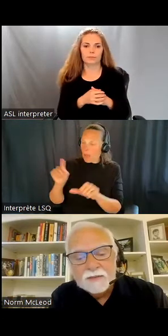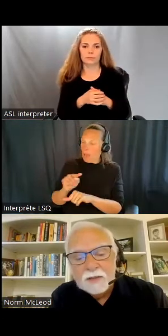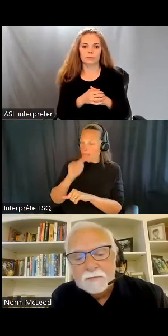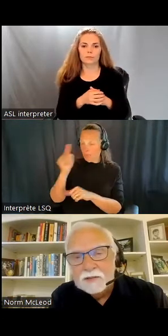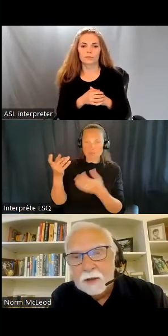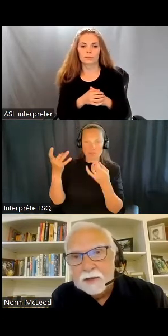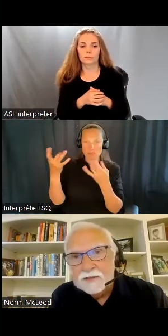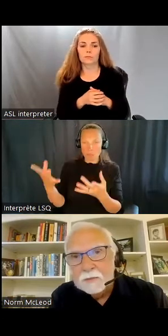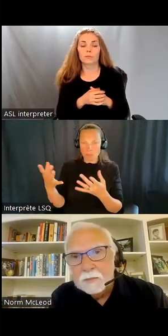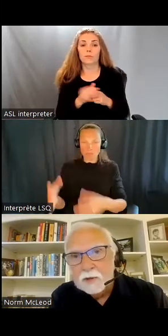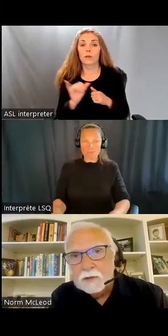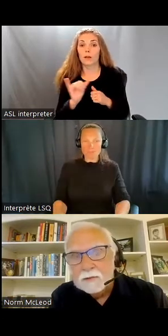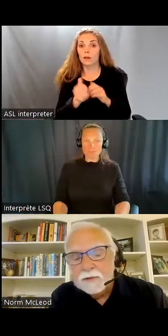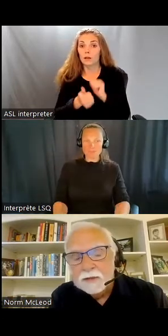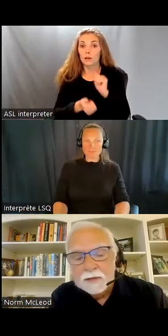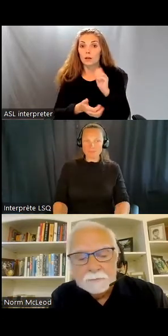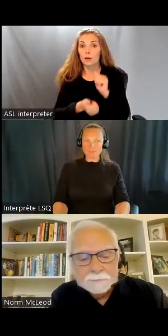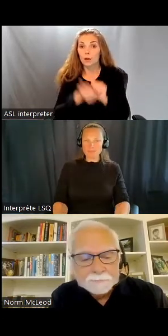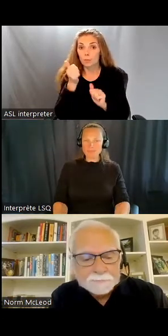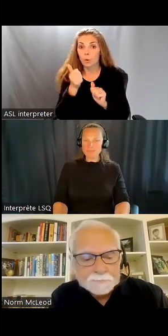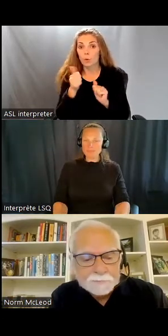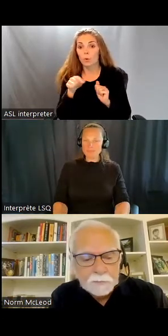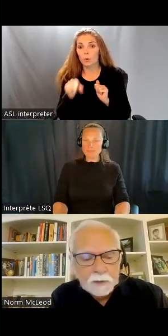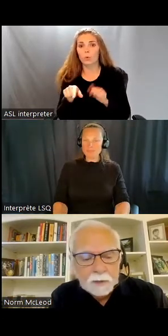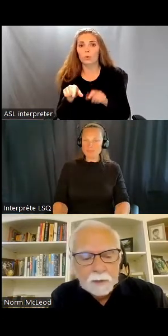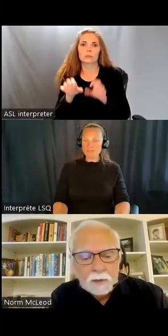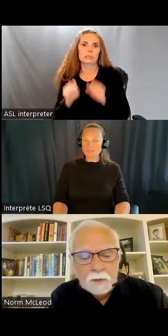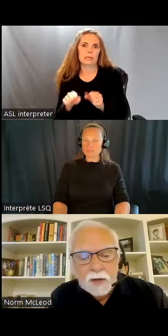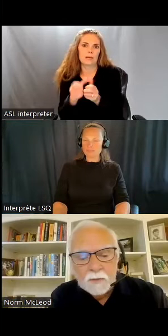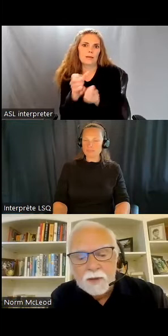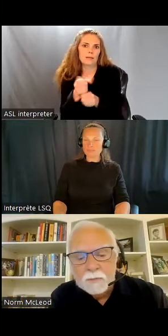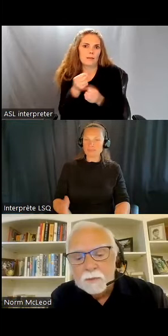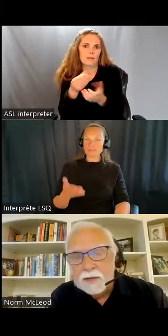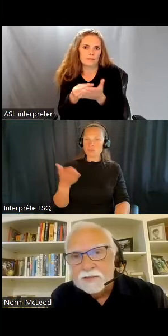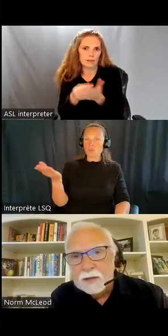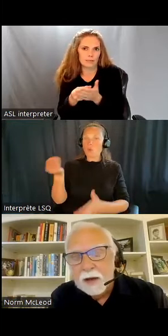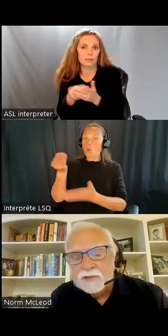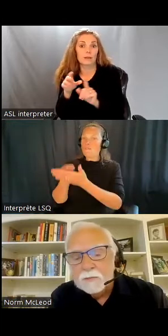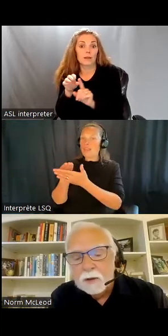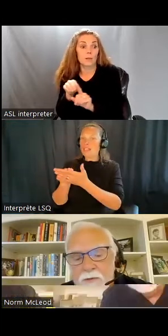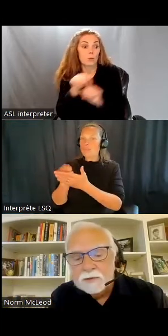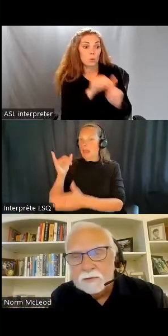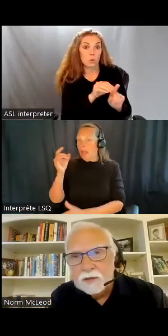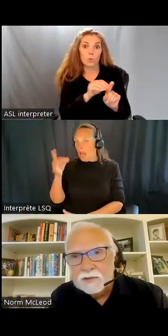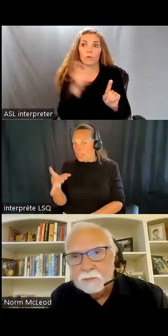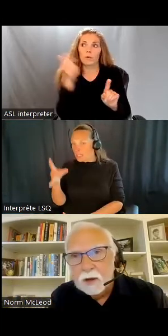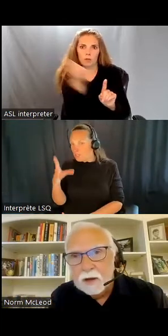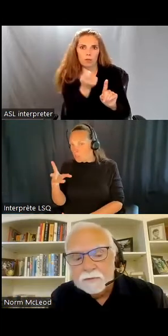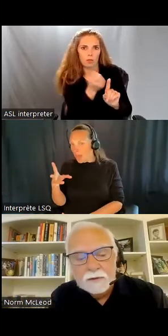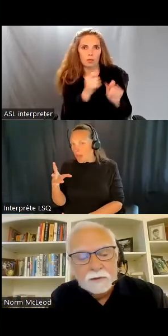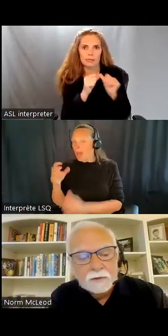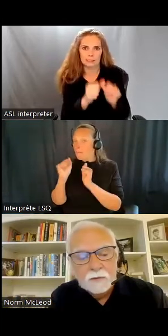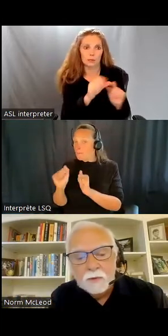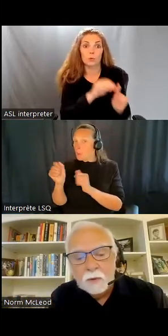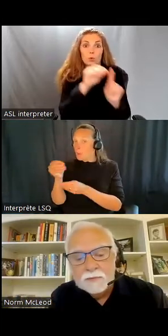La majorité n'ont pas non plus accès à un financement individualisé et transférable. Ces personnes sont